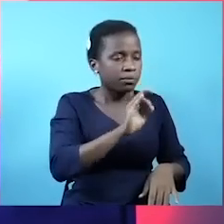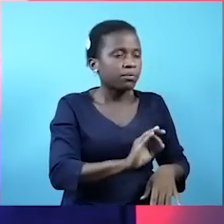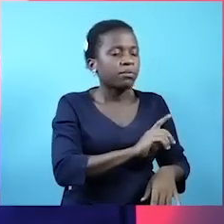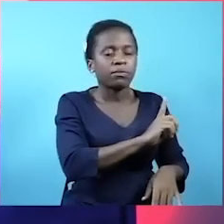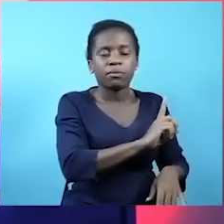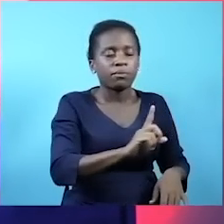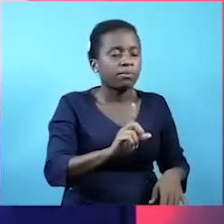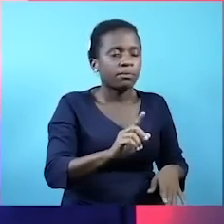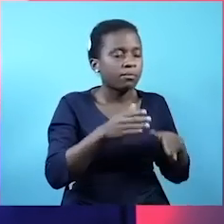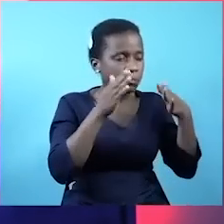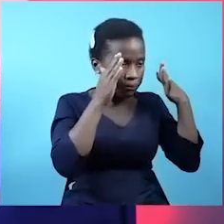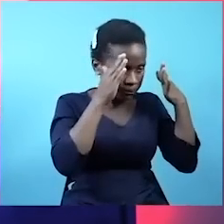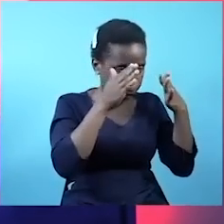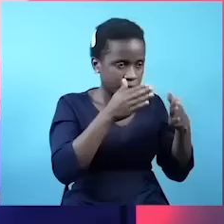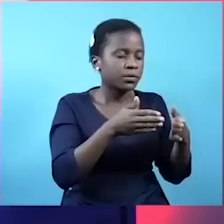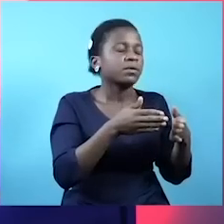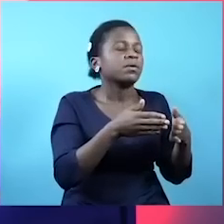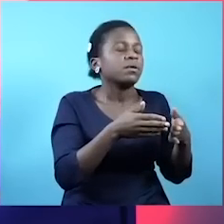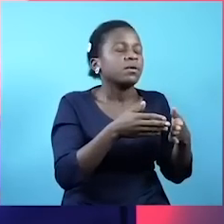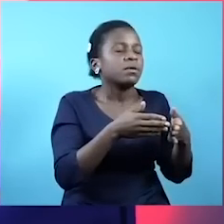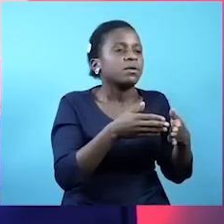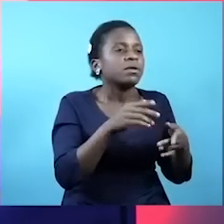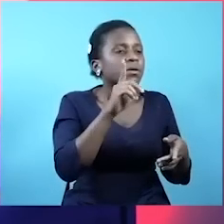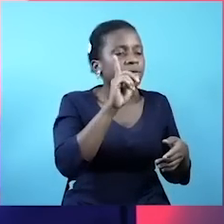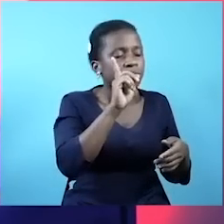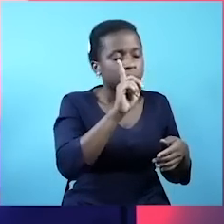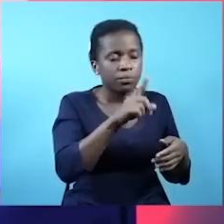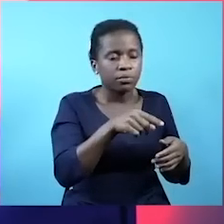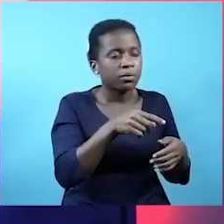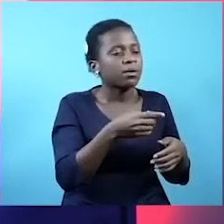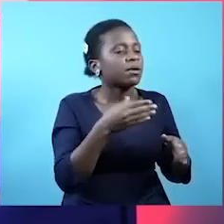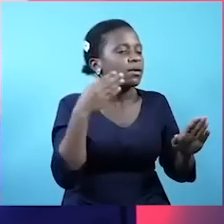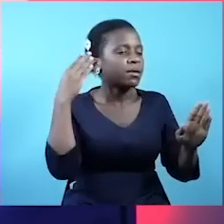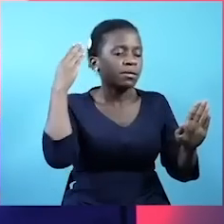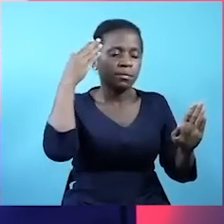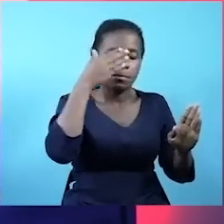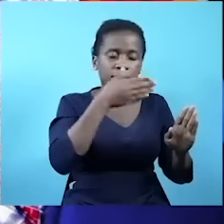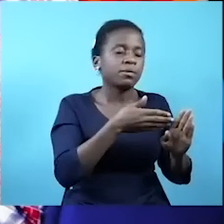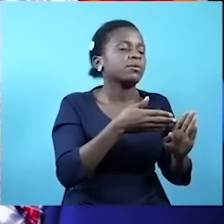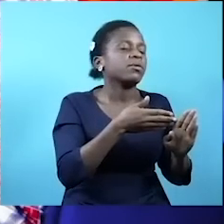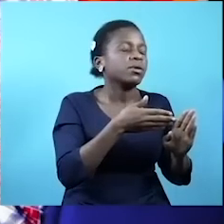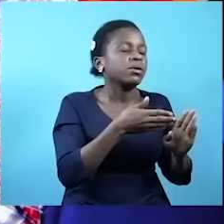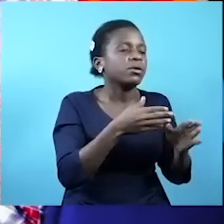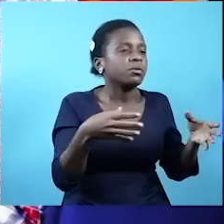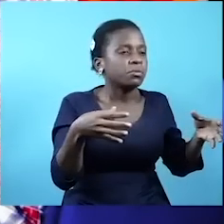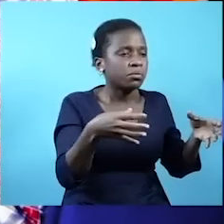kuzingatia. Bira kuwa na mirengwa kivyama. Wangalie masirai ya taifa.